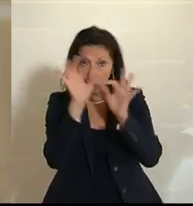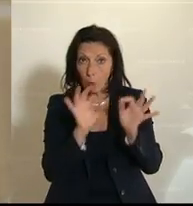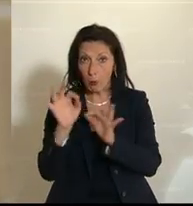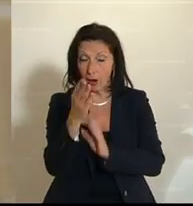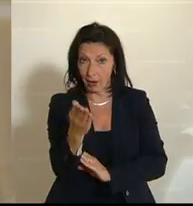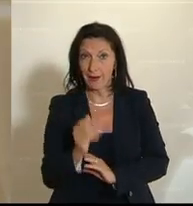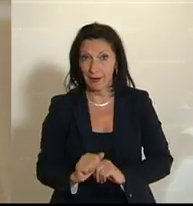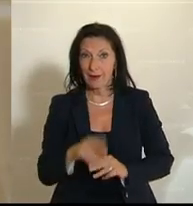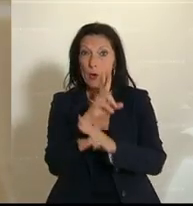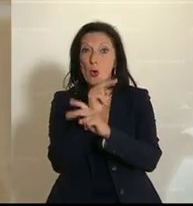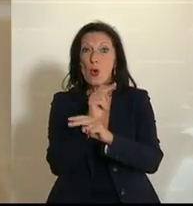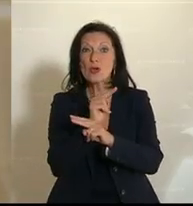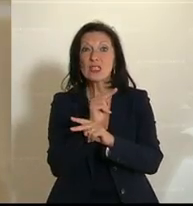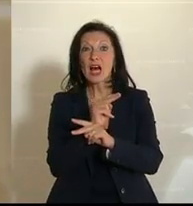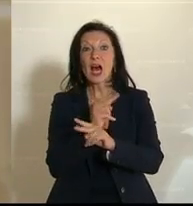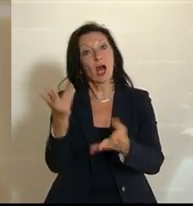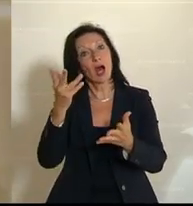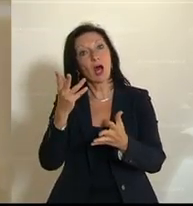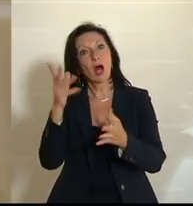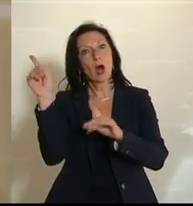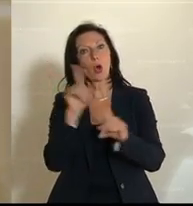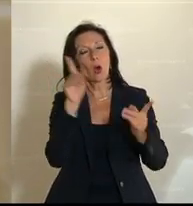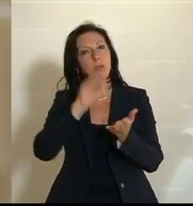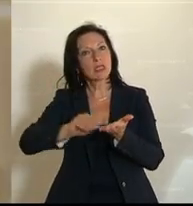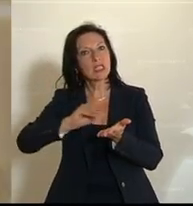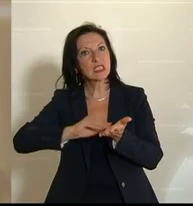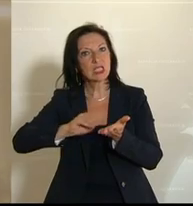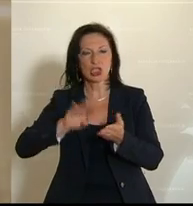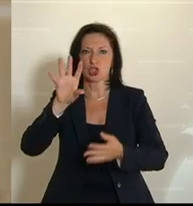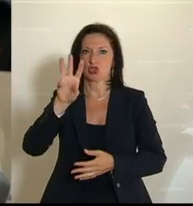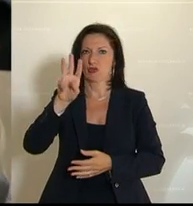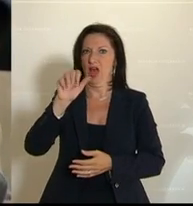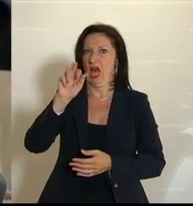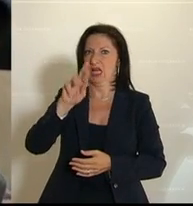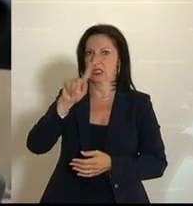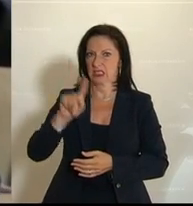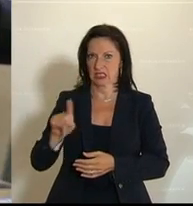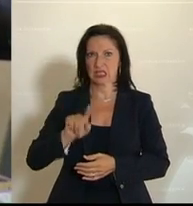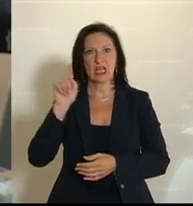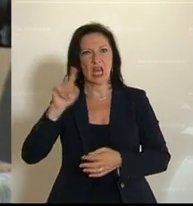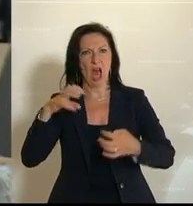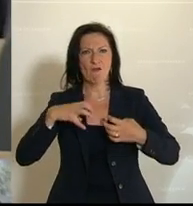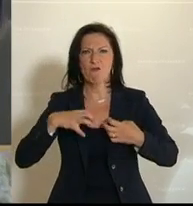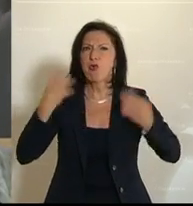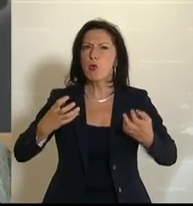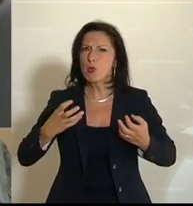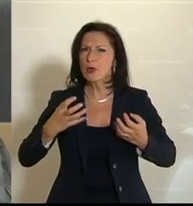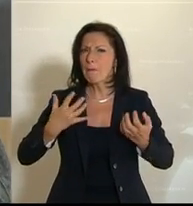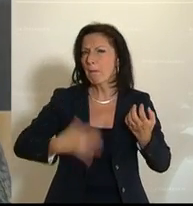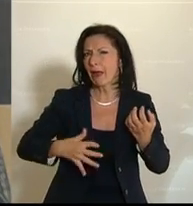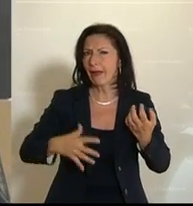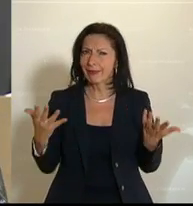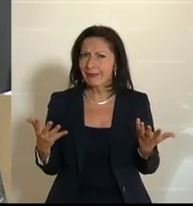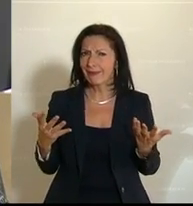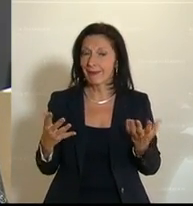den österreichischen Komponisten Otto M. Schwarz. Seine Kompositionen für Woodband, wie das international genannt